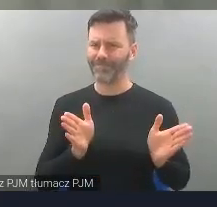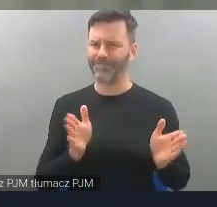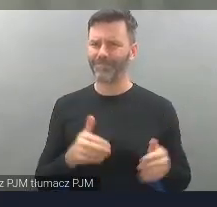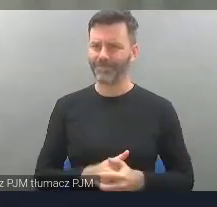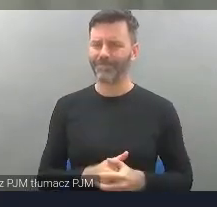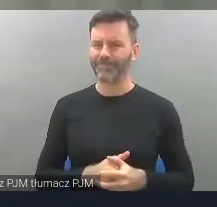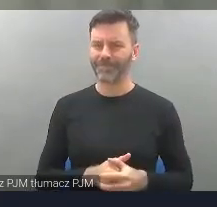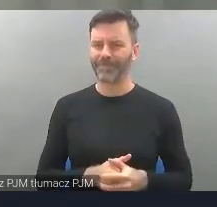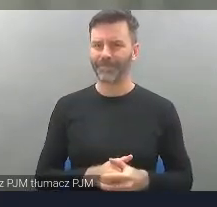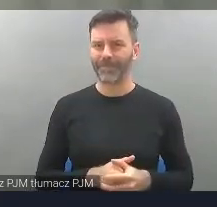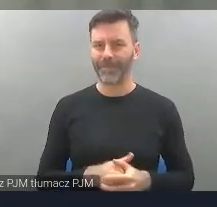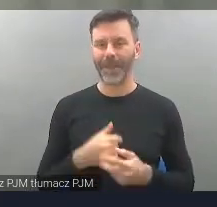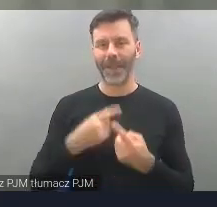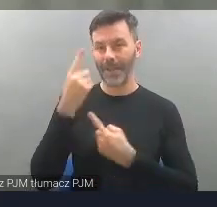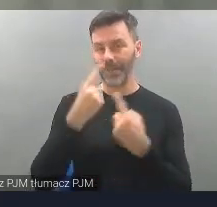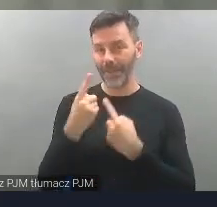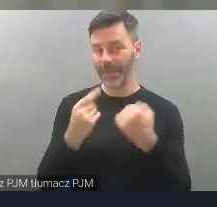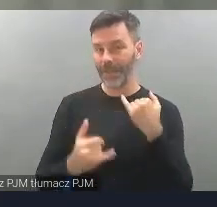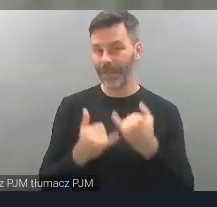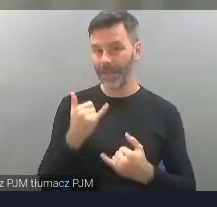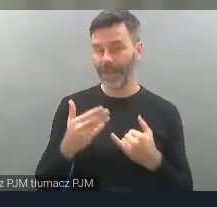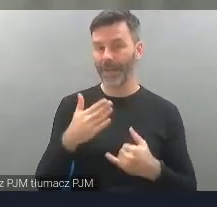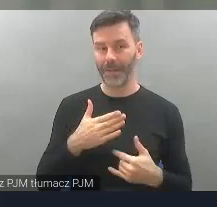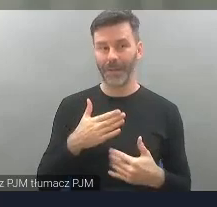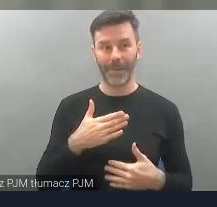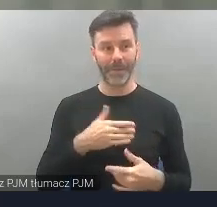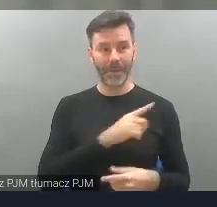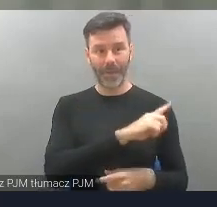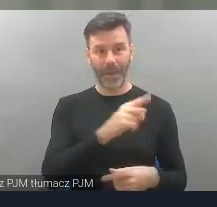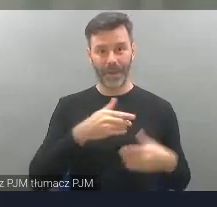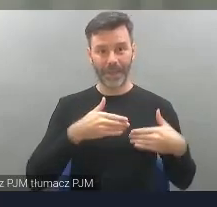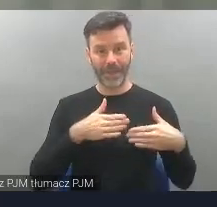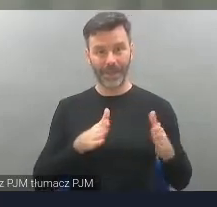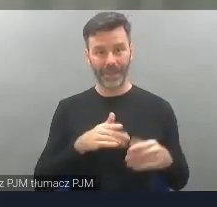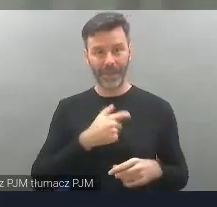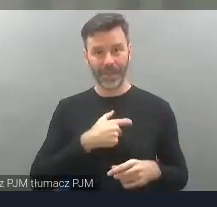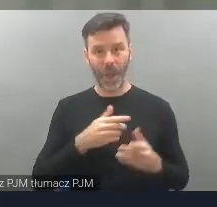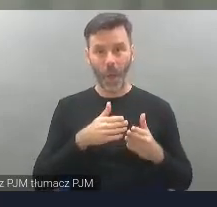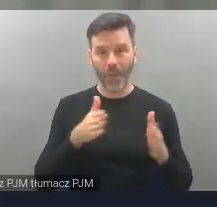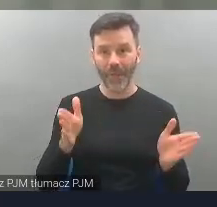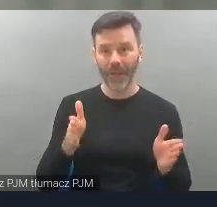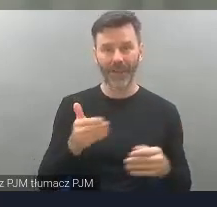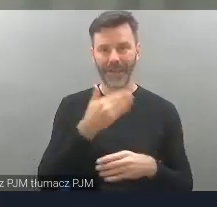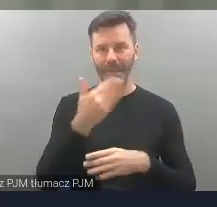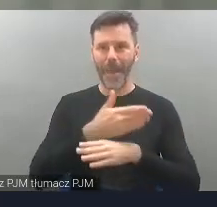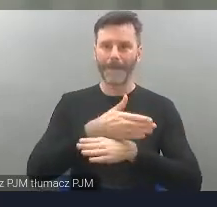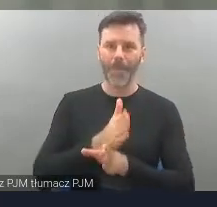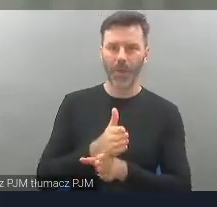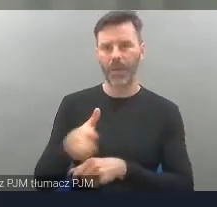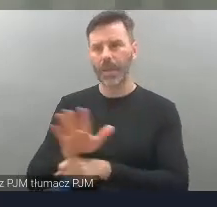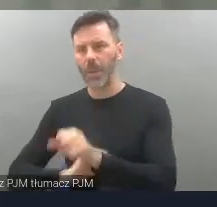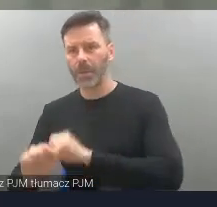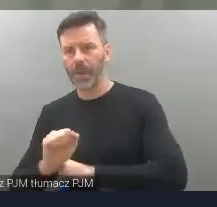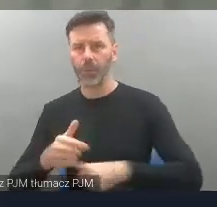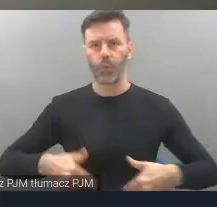że gdybyśmy mieli takie serca, które widzą więcej, to nie potrzebowalibyśmy podziału na pełnosprawnych